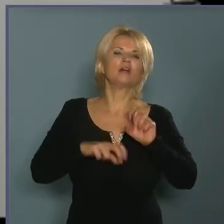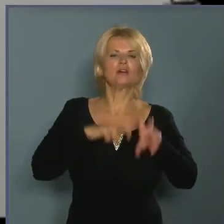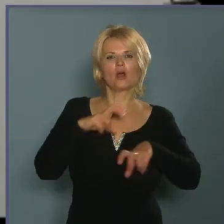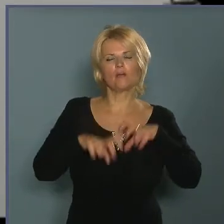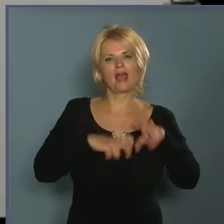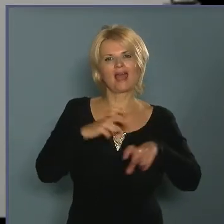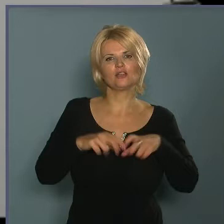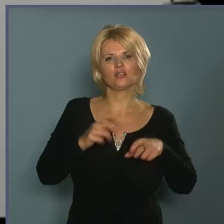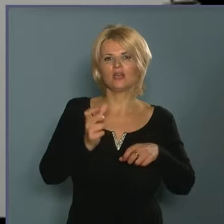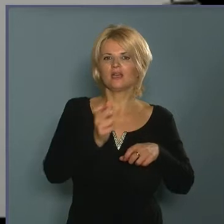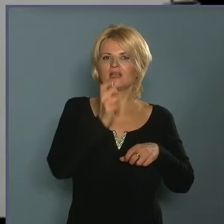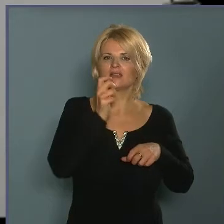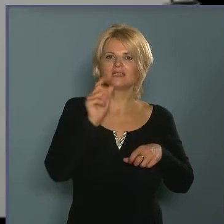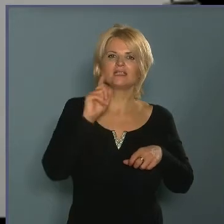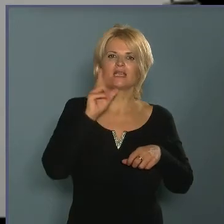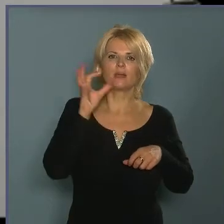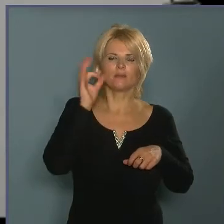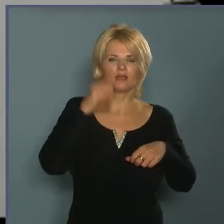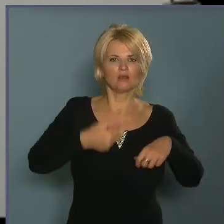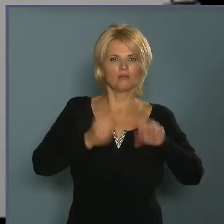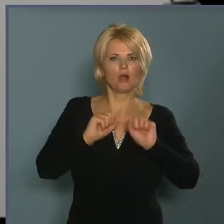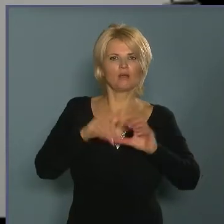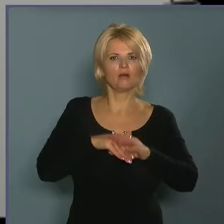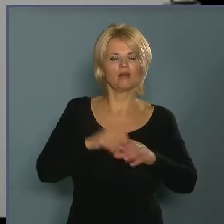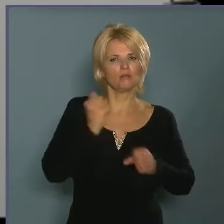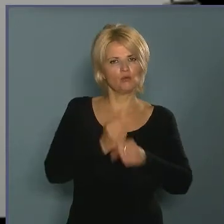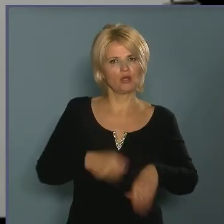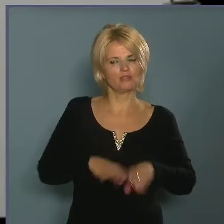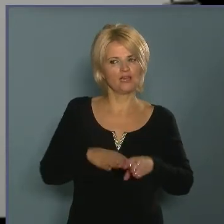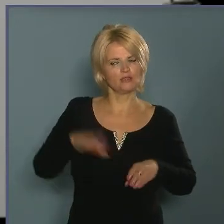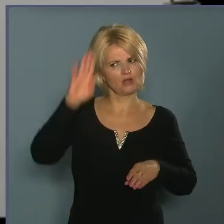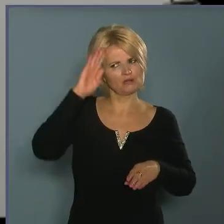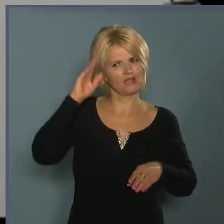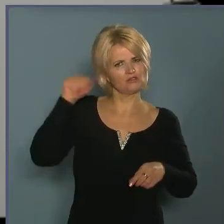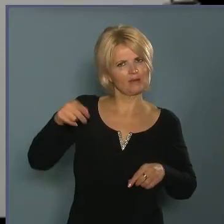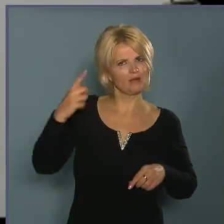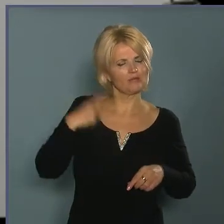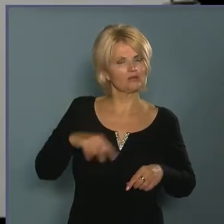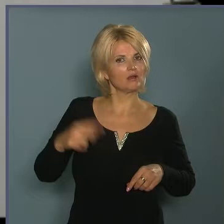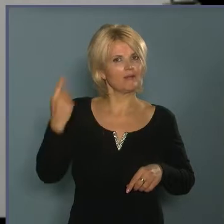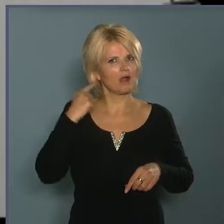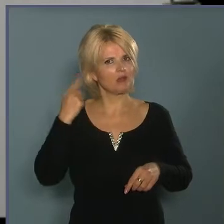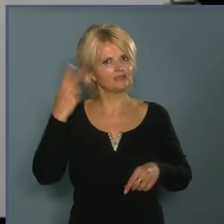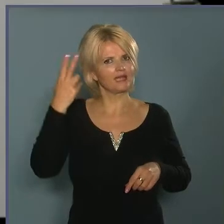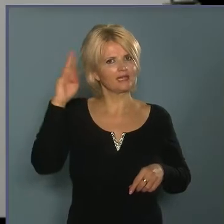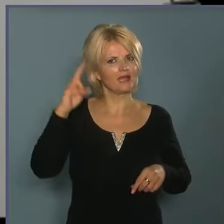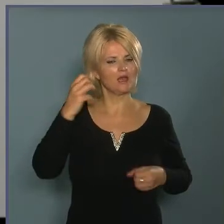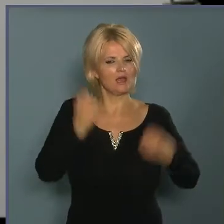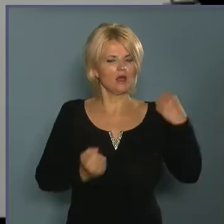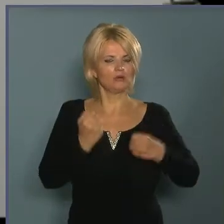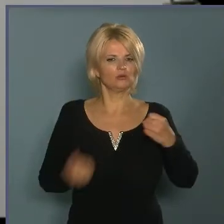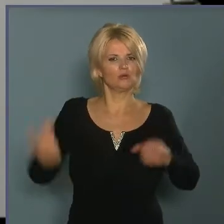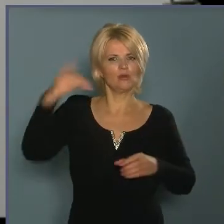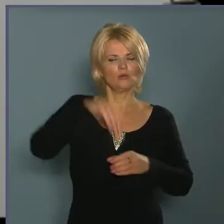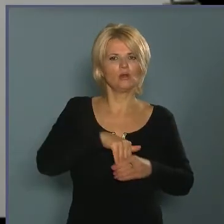a CIP bankban. A kollégáim pont a kapitányságon voltak, hallották a forgalmazást, azonnal a gépkocsiba jöttek, és